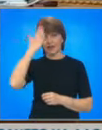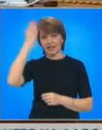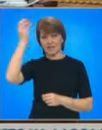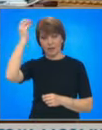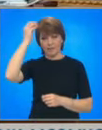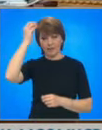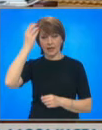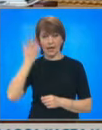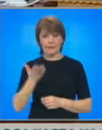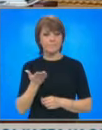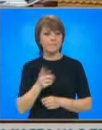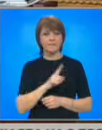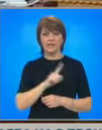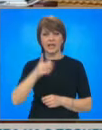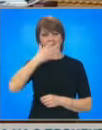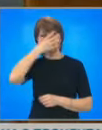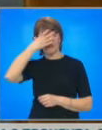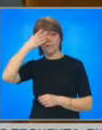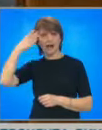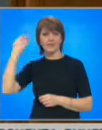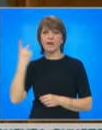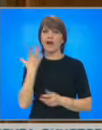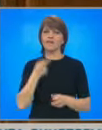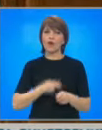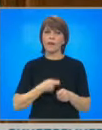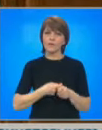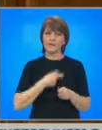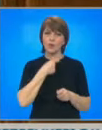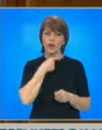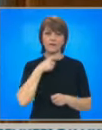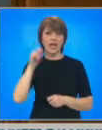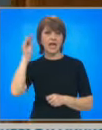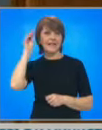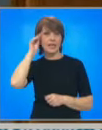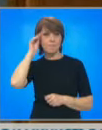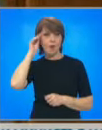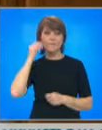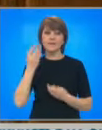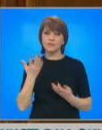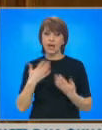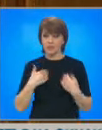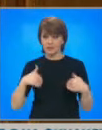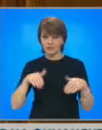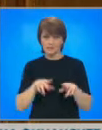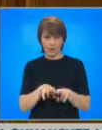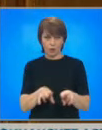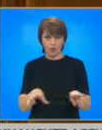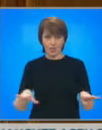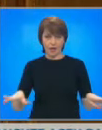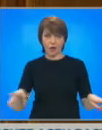Нека в наши дни никога не забравяме подвига на апостола и нека винаги помним, че ни има като народ заради неговата саможертва.